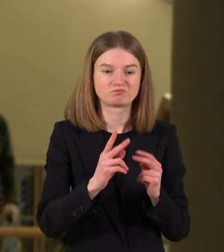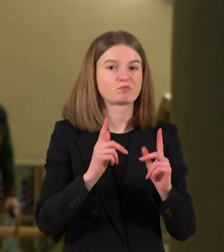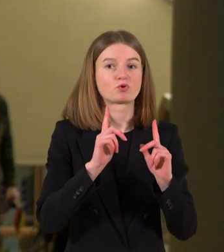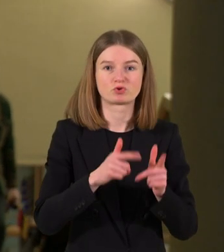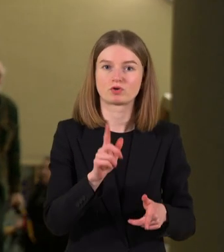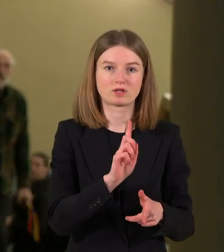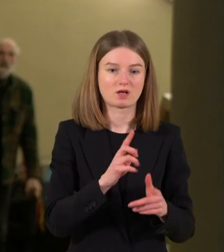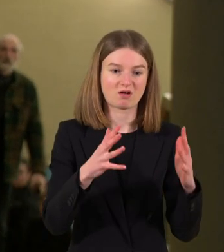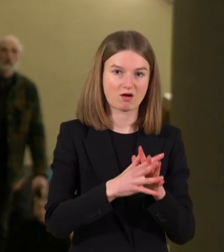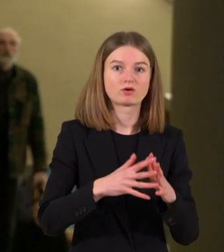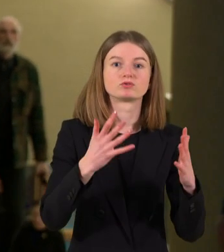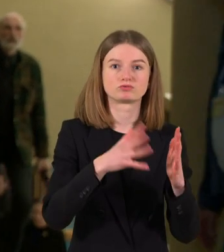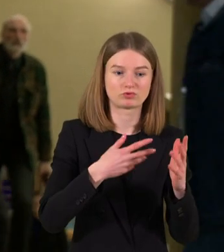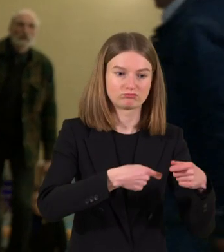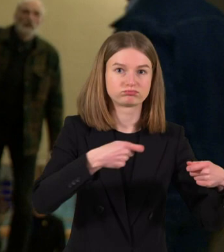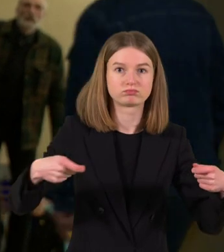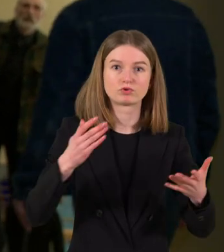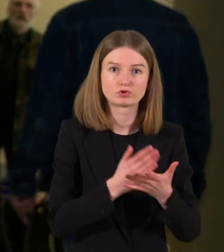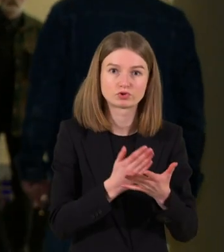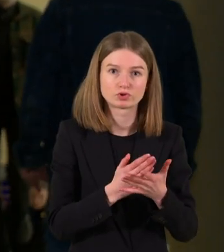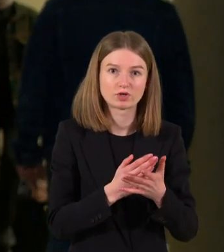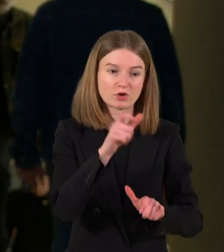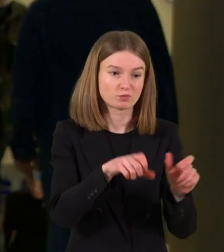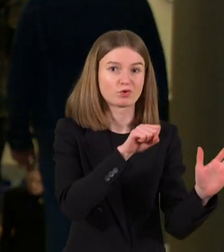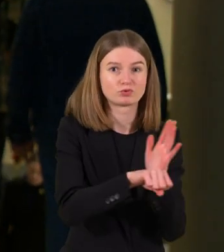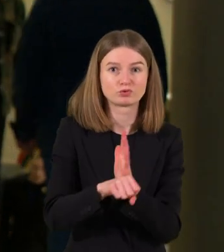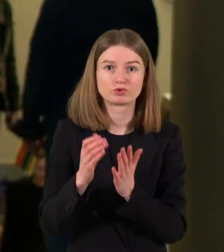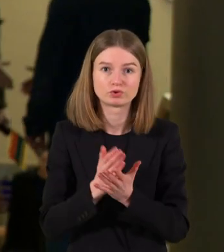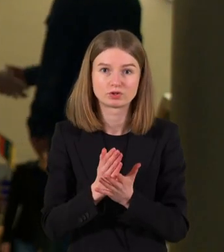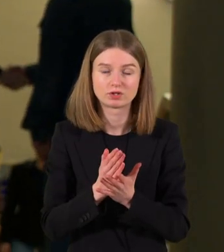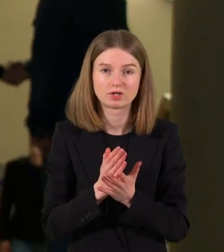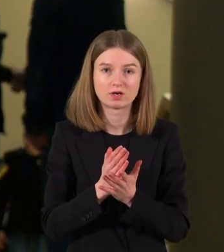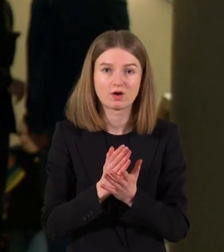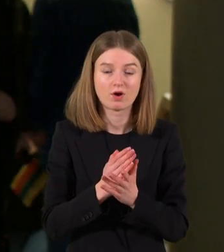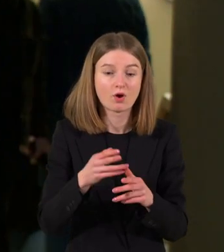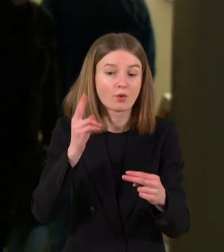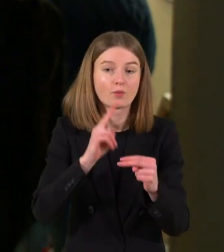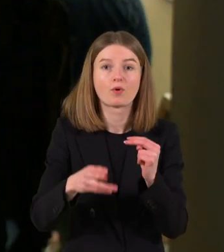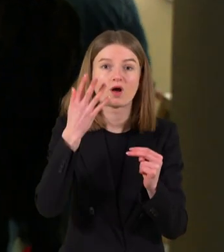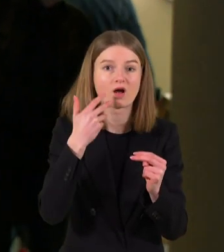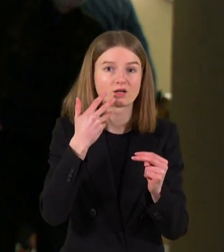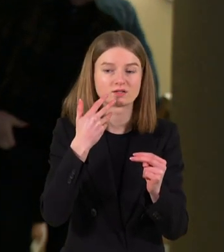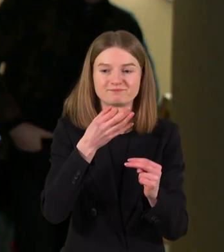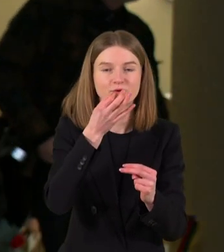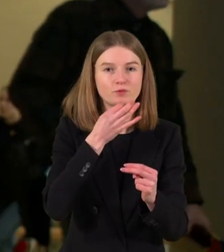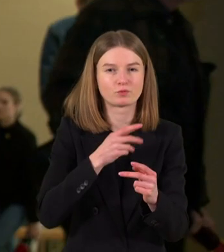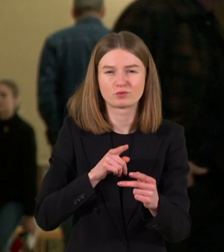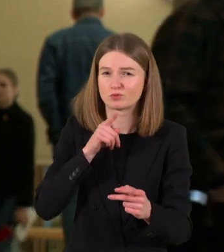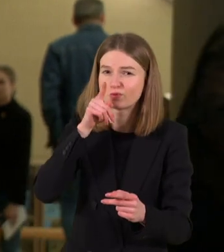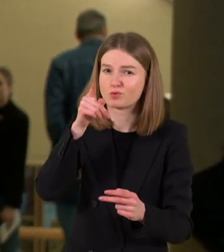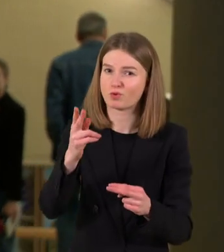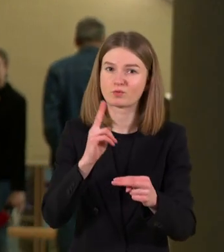karas vyksta toliau. Ir iki pabaigos dar ko gero reikės nueiti didelį